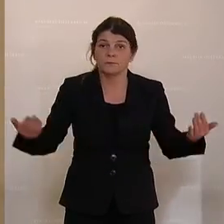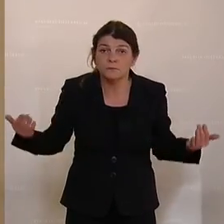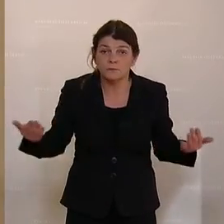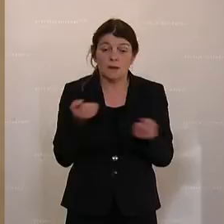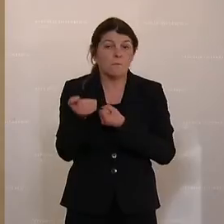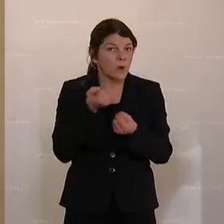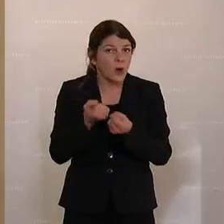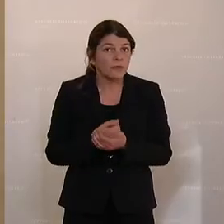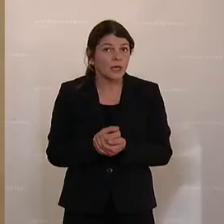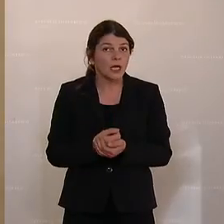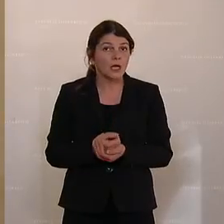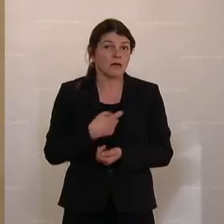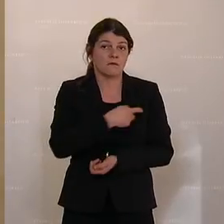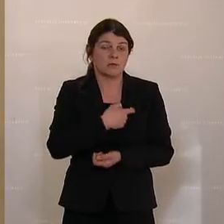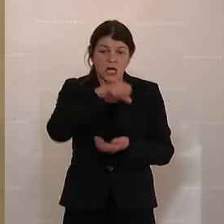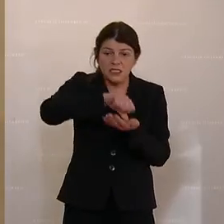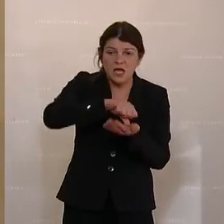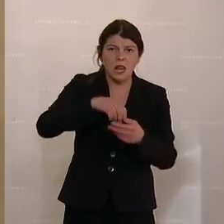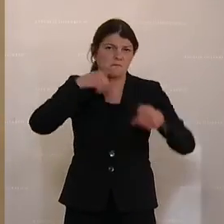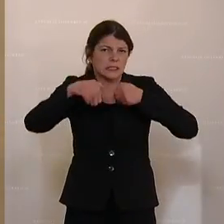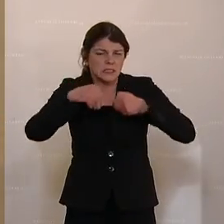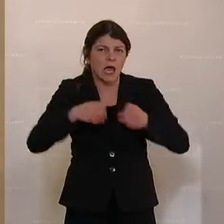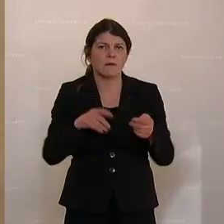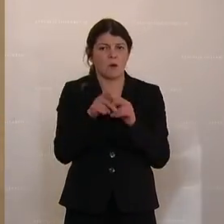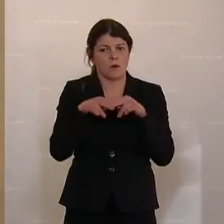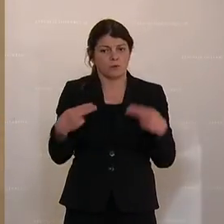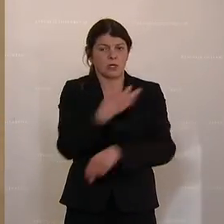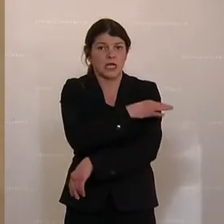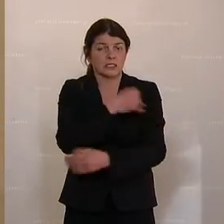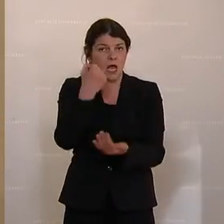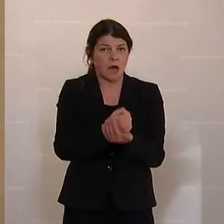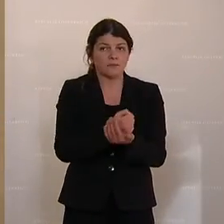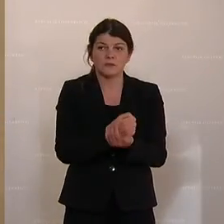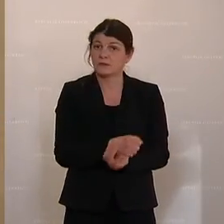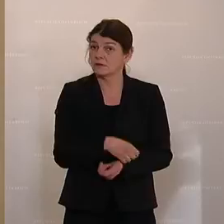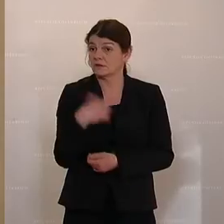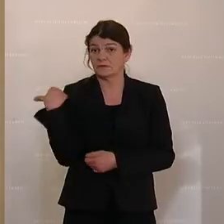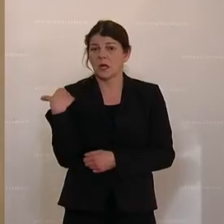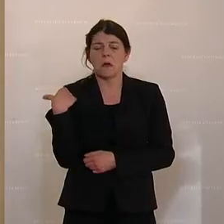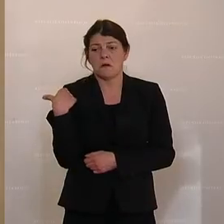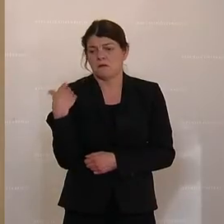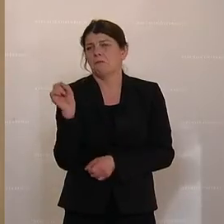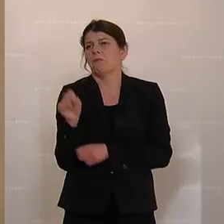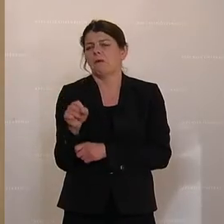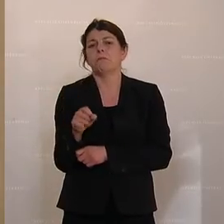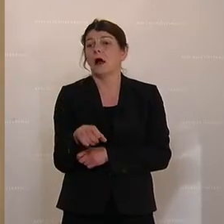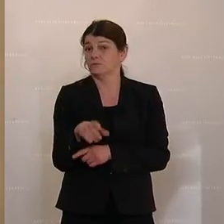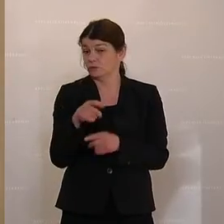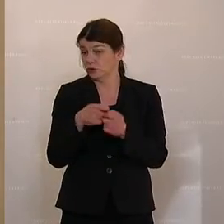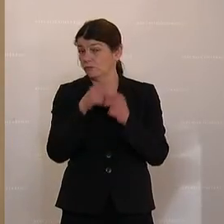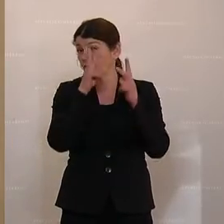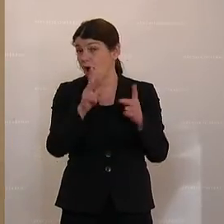Politik, Parteizentralen, Ministerien und Bundeskanzleramt unterschätzt die Kluft in der Gesellschaft.